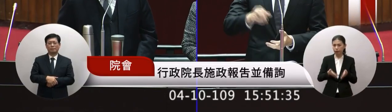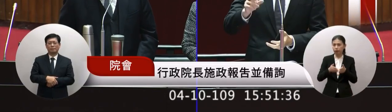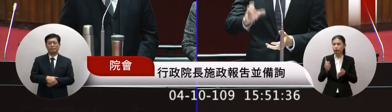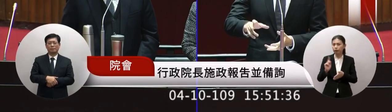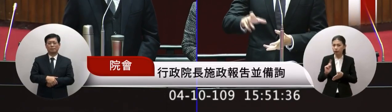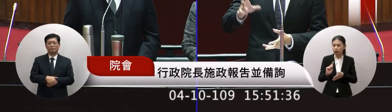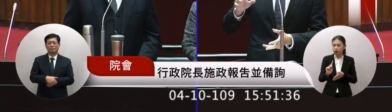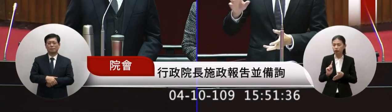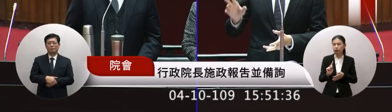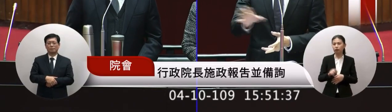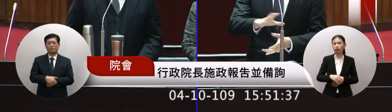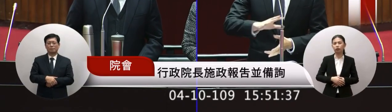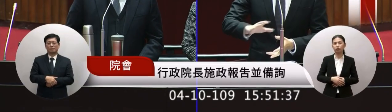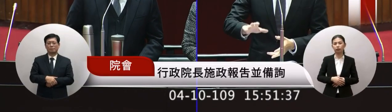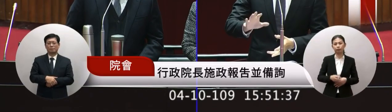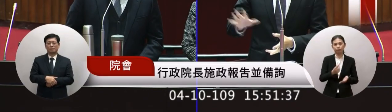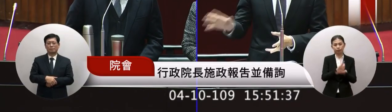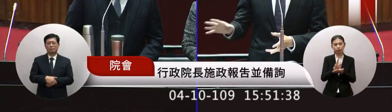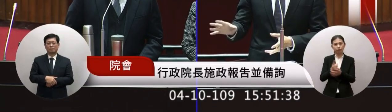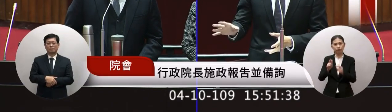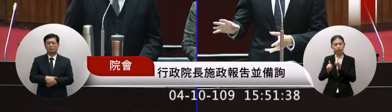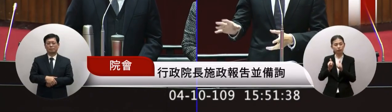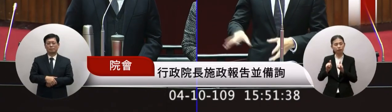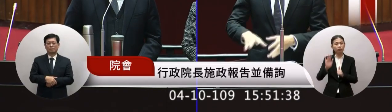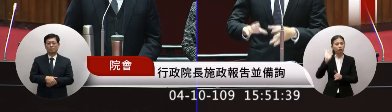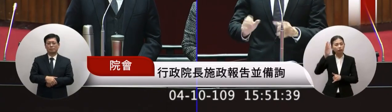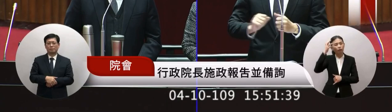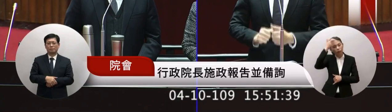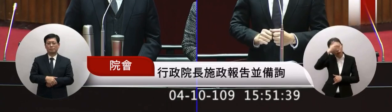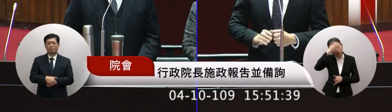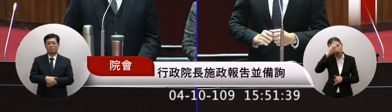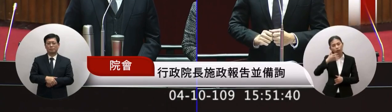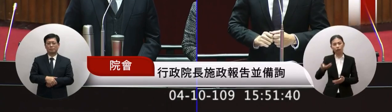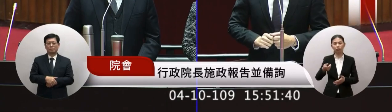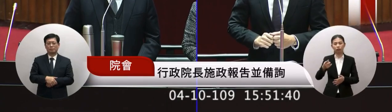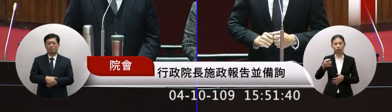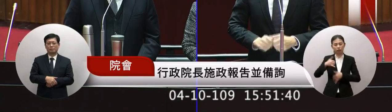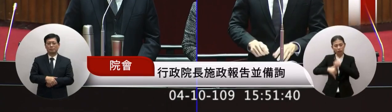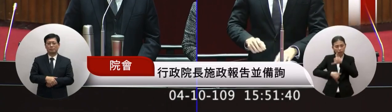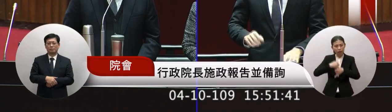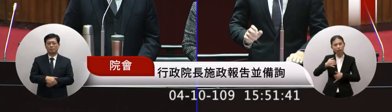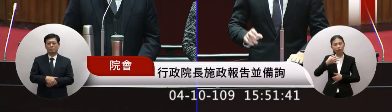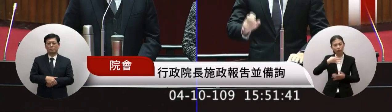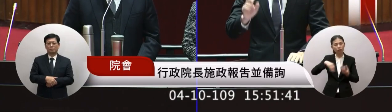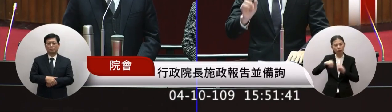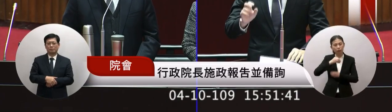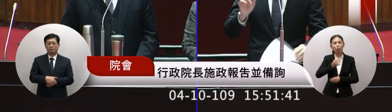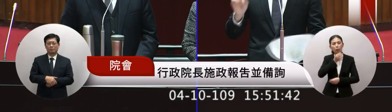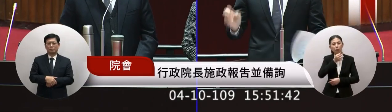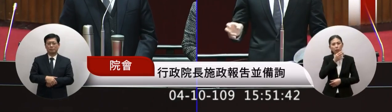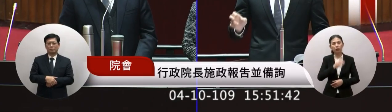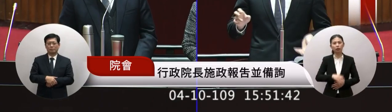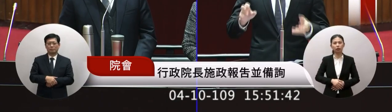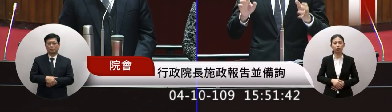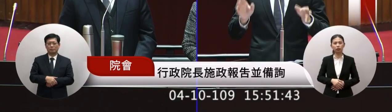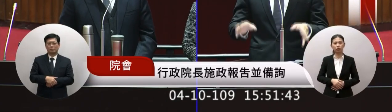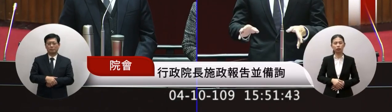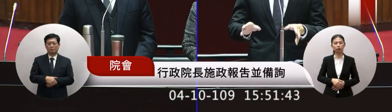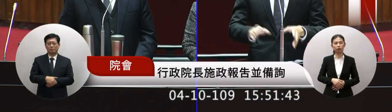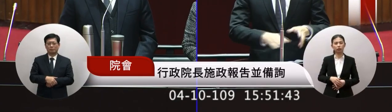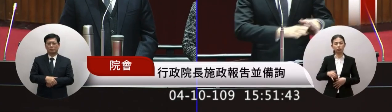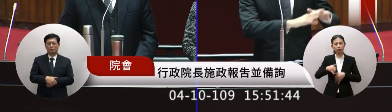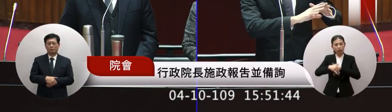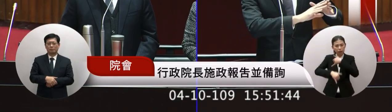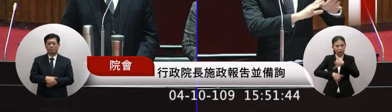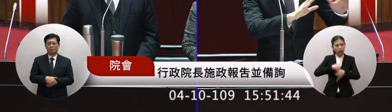了要維持我們每一個人民年老後他的尊嚴的生活所以說要維持尊嚴的生活